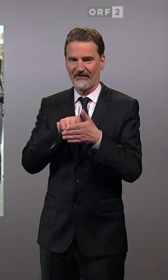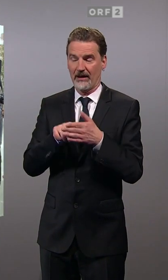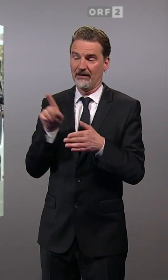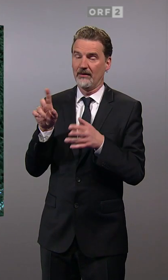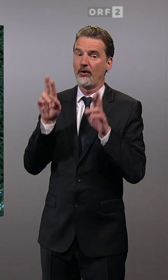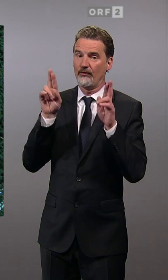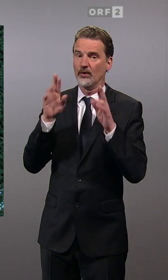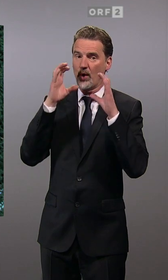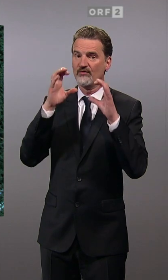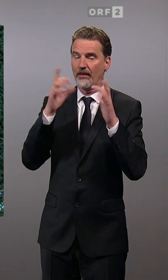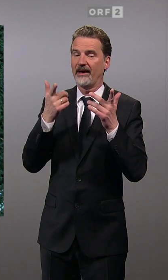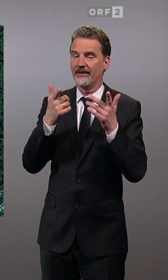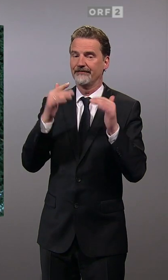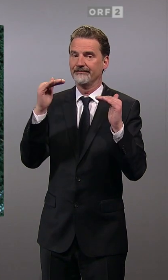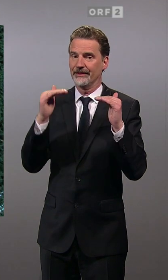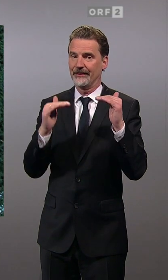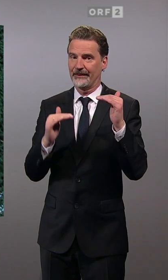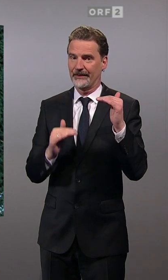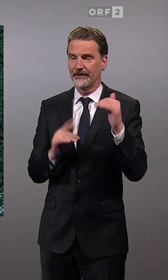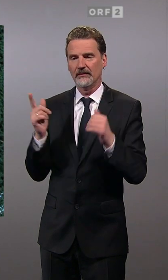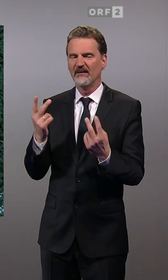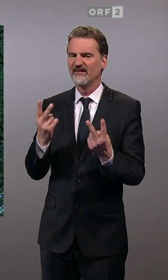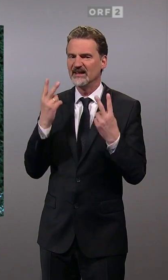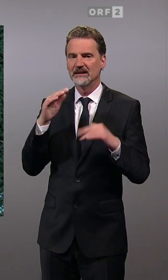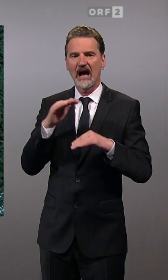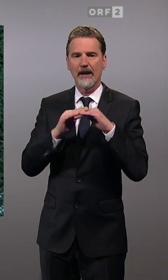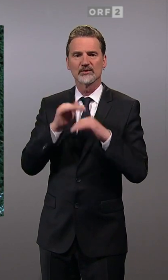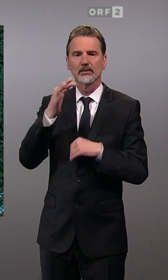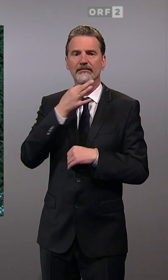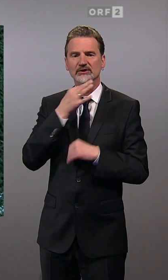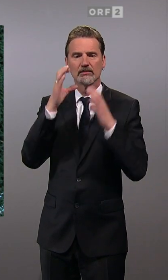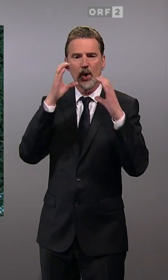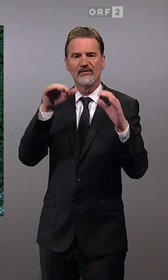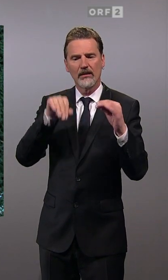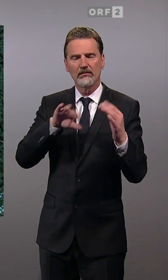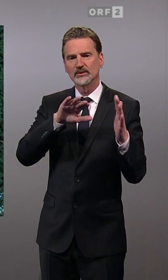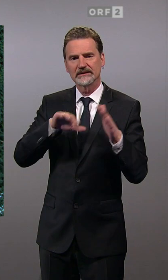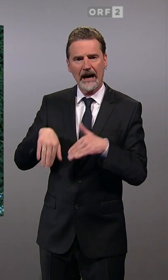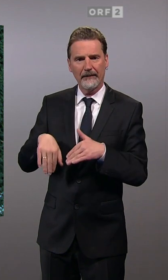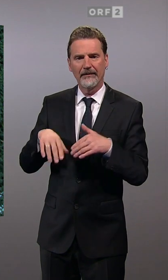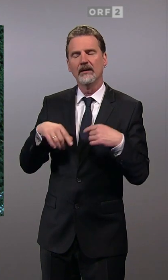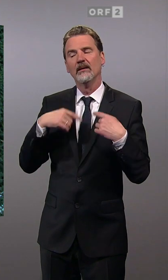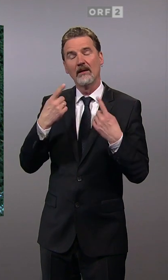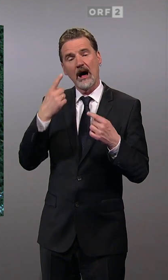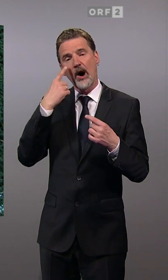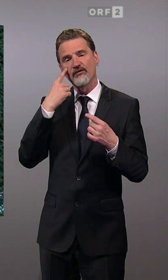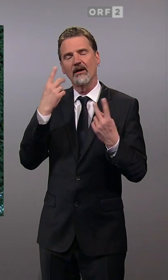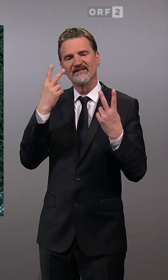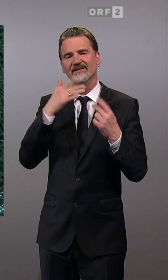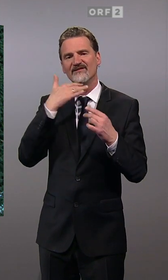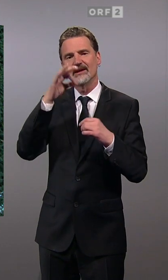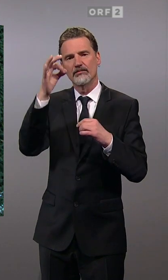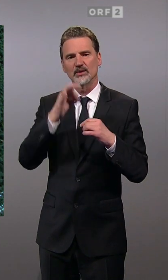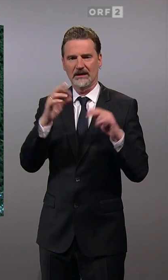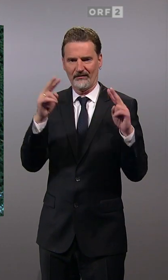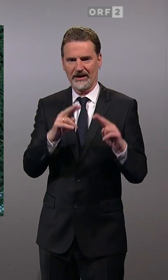Es ist ganz wichtig, dass die absolute Mehrheit der ÖVP fehlt und wenn es gut geht, deutlich gebrochen wird. Und ganz